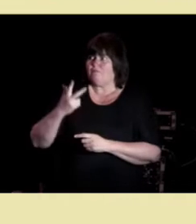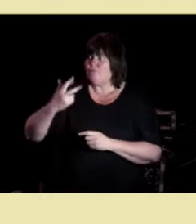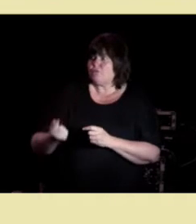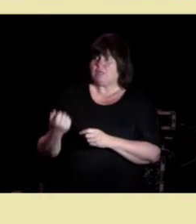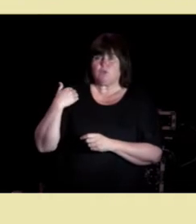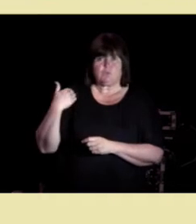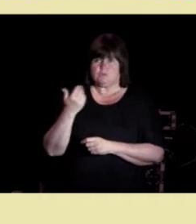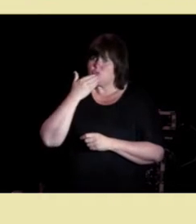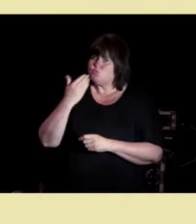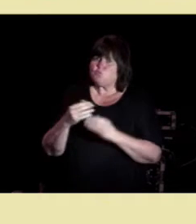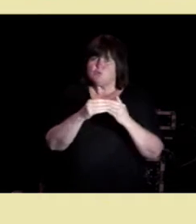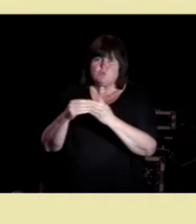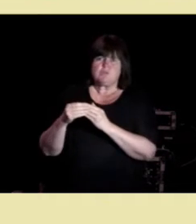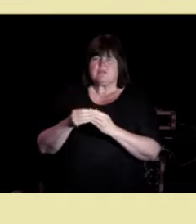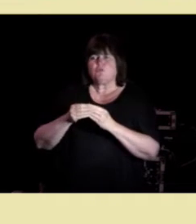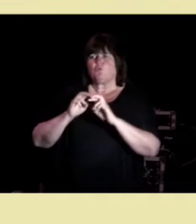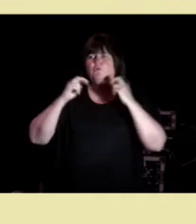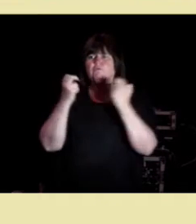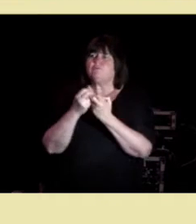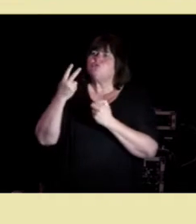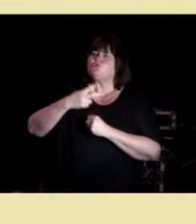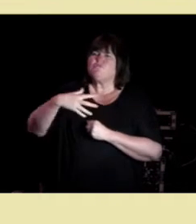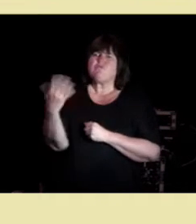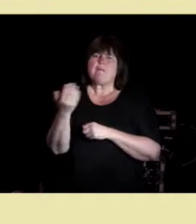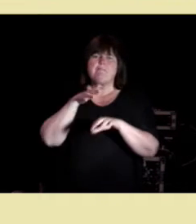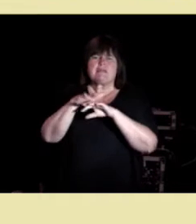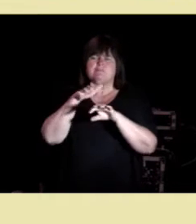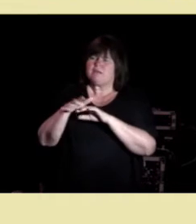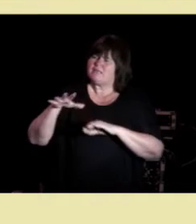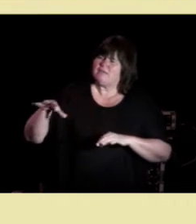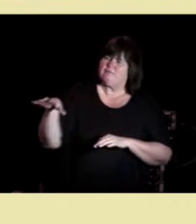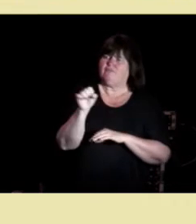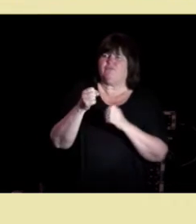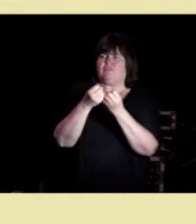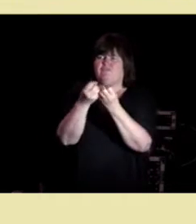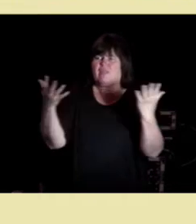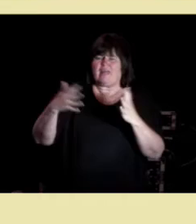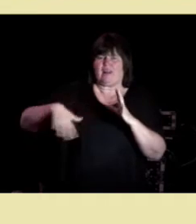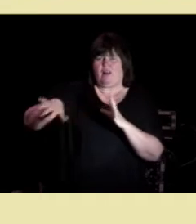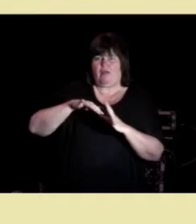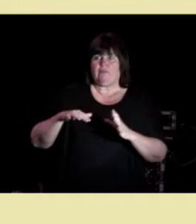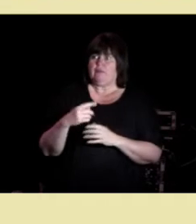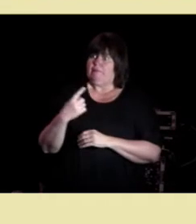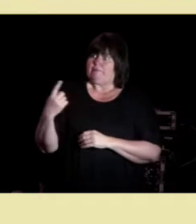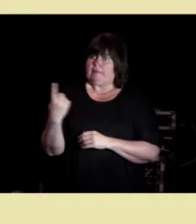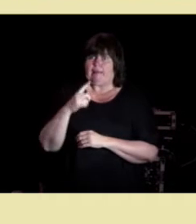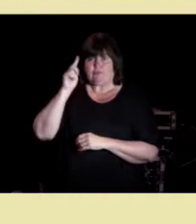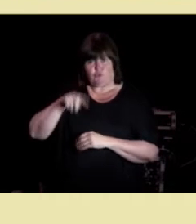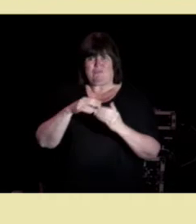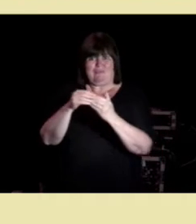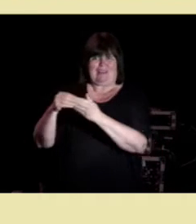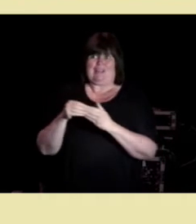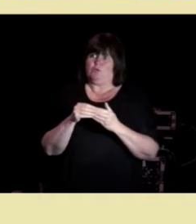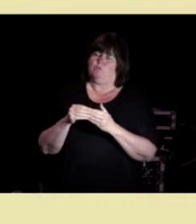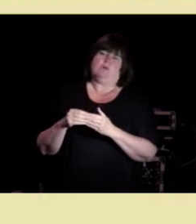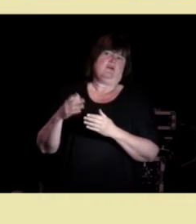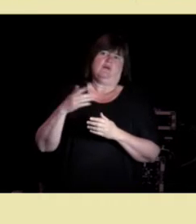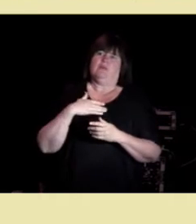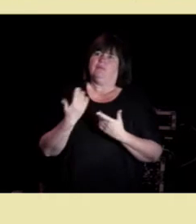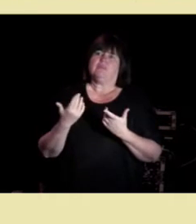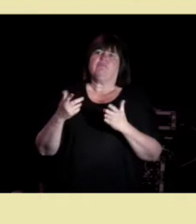konsensuskonferanse med 25 eksperter fra flere land. Det eneste de var i stand til å være ensom var at det var nødvendig med